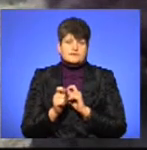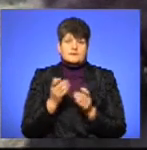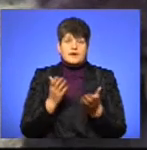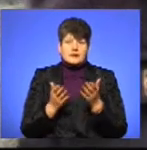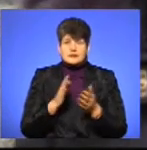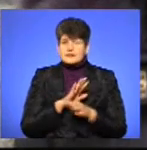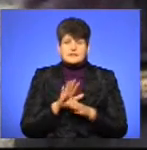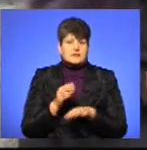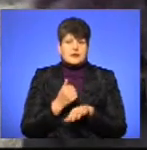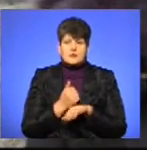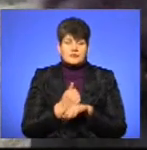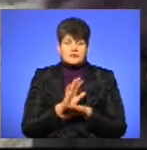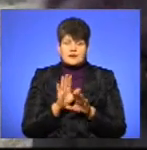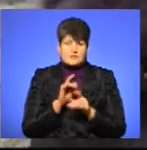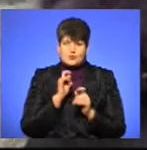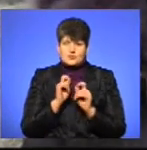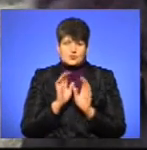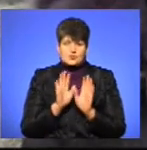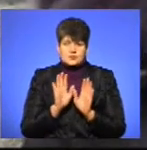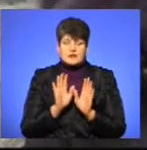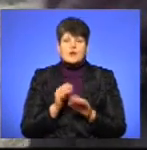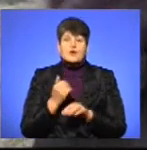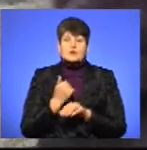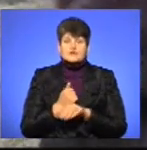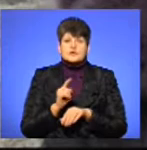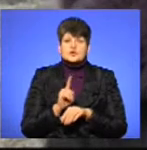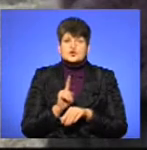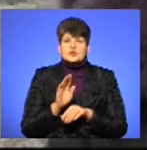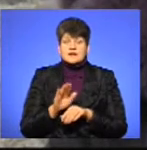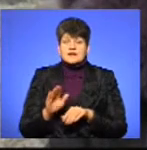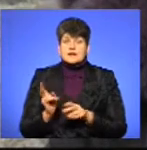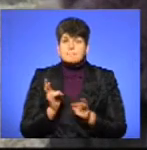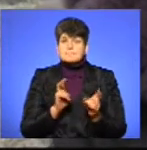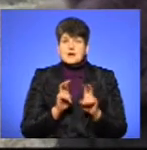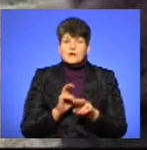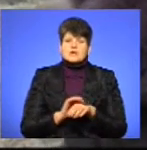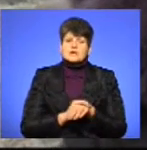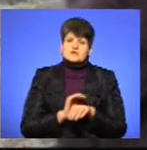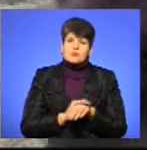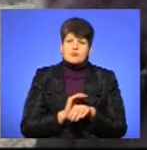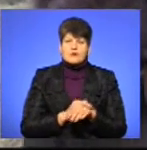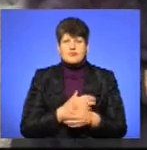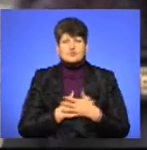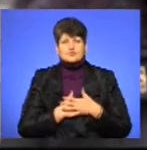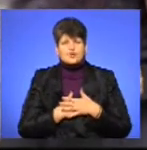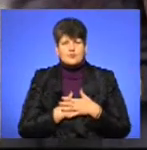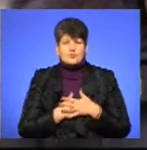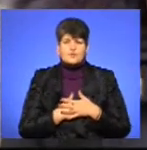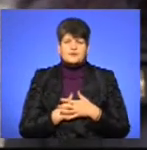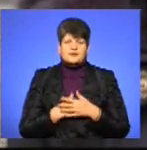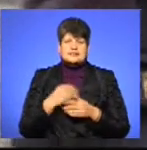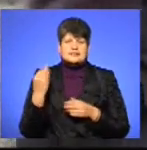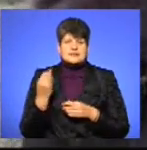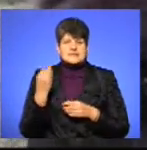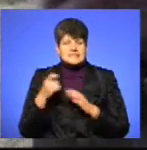не головне в тих подарунках, головне, що діти приходять з таким добром, з такою любов'ю, з такою